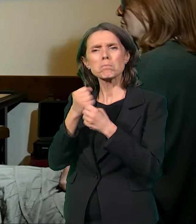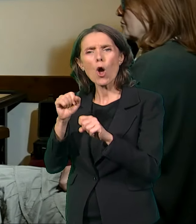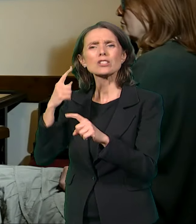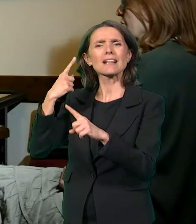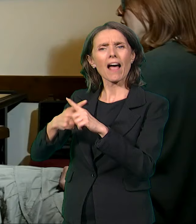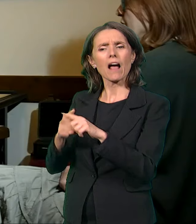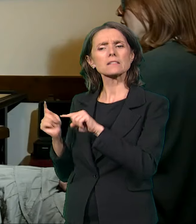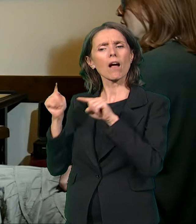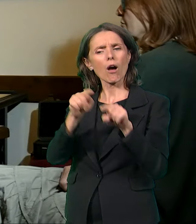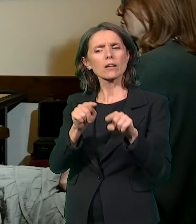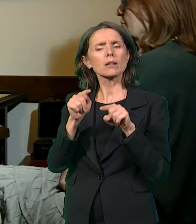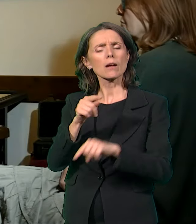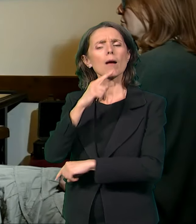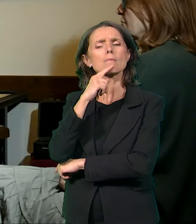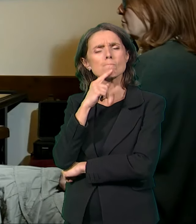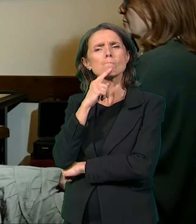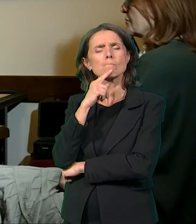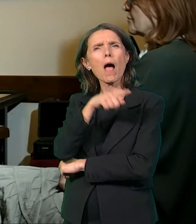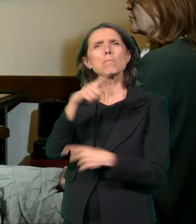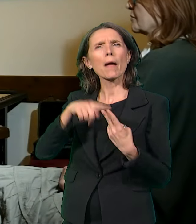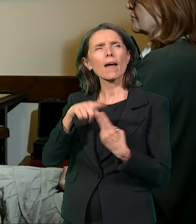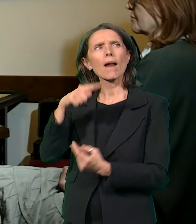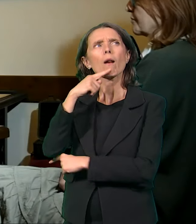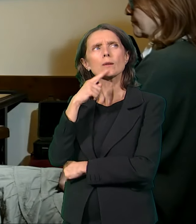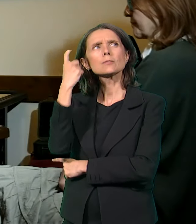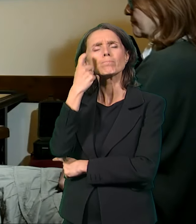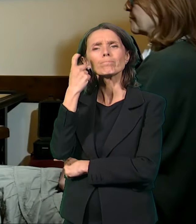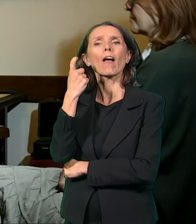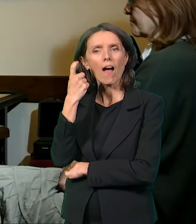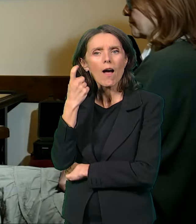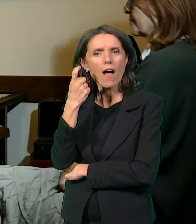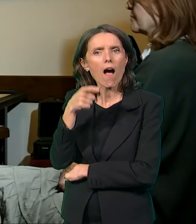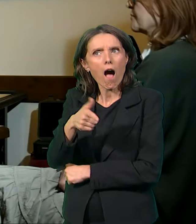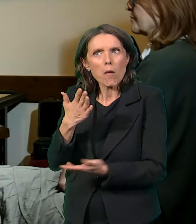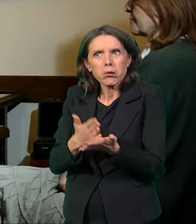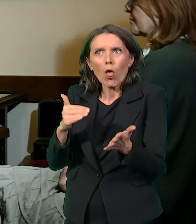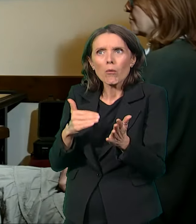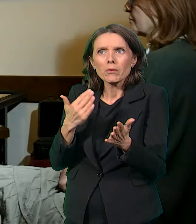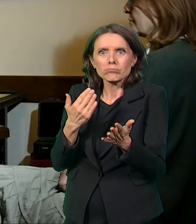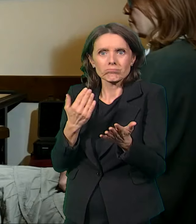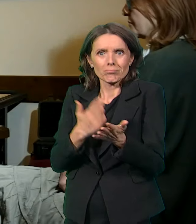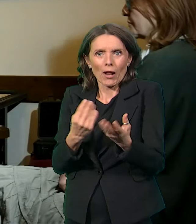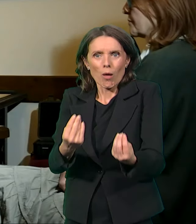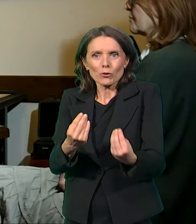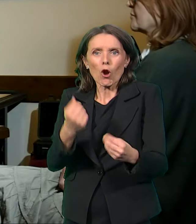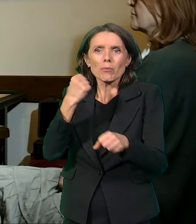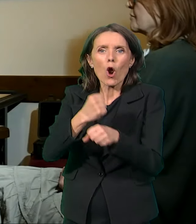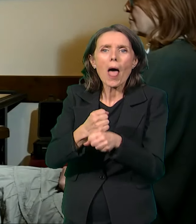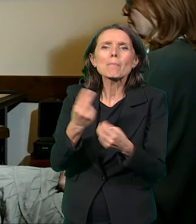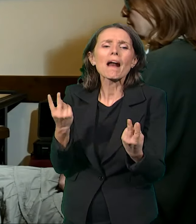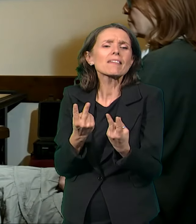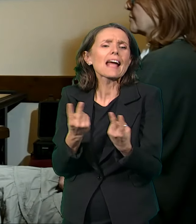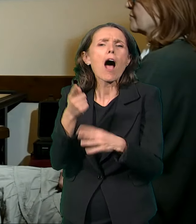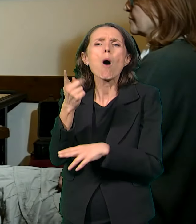je vidio da bi bilo dobra zarada, da on organizuje tu određene ugostiteljstvo, određene prenoćišta,